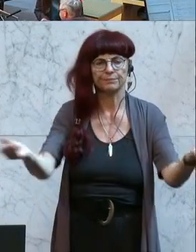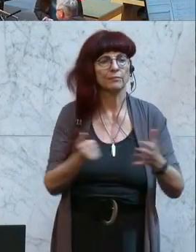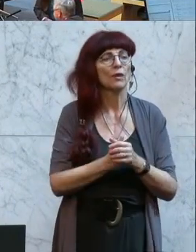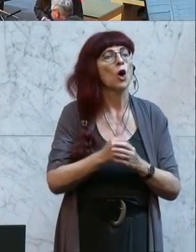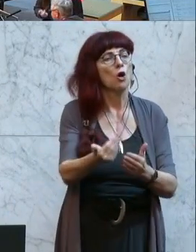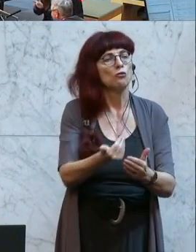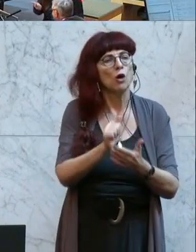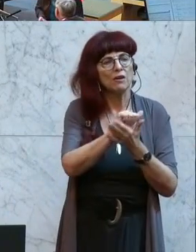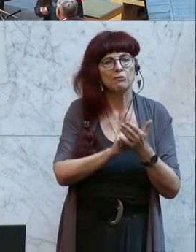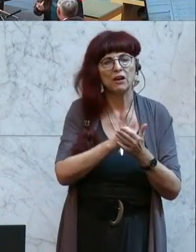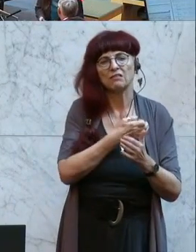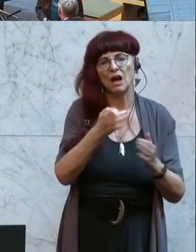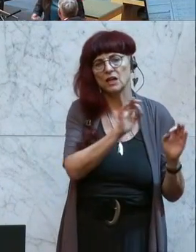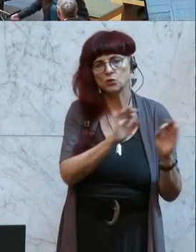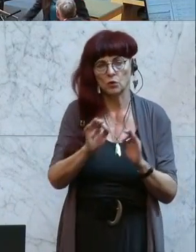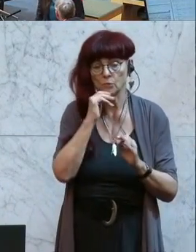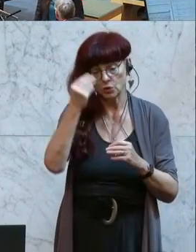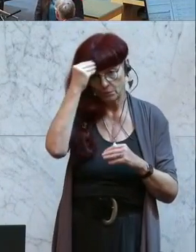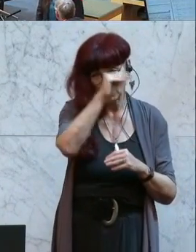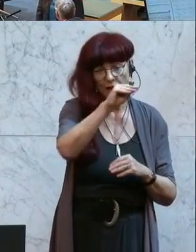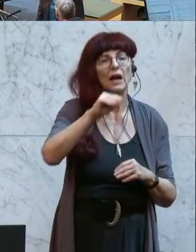Finanzminister war das Thema.